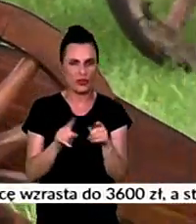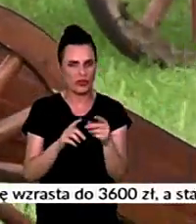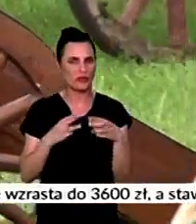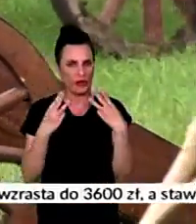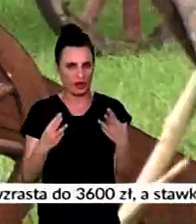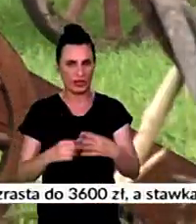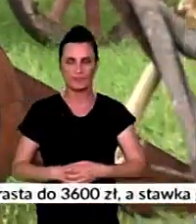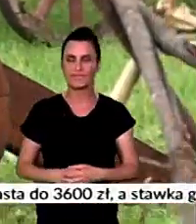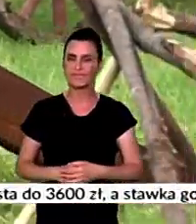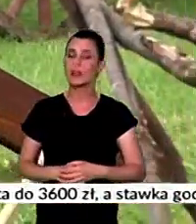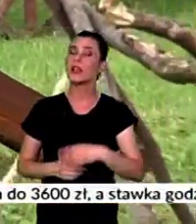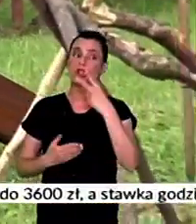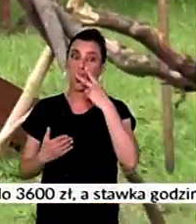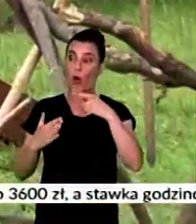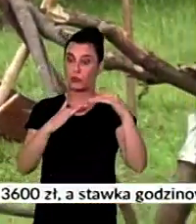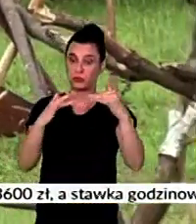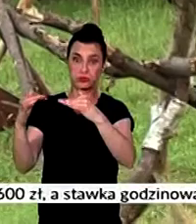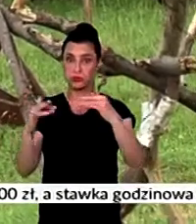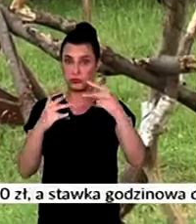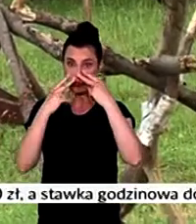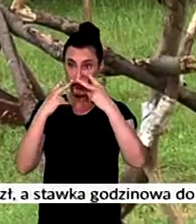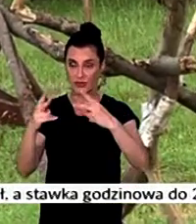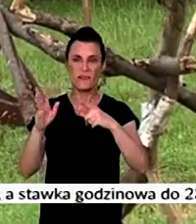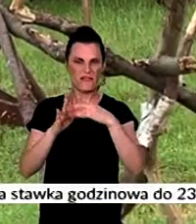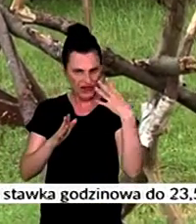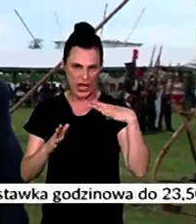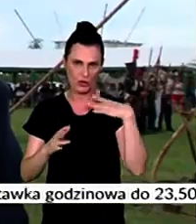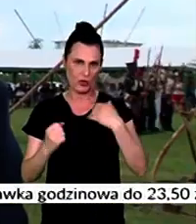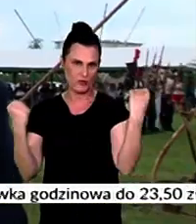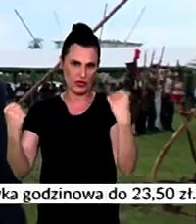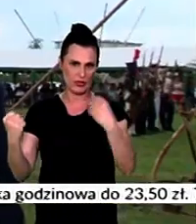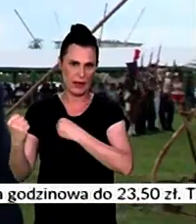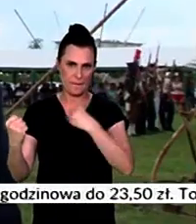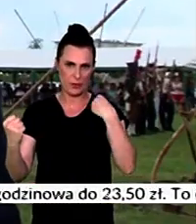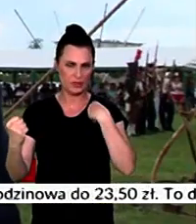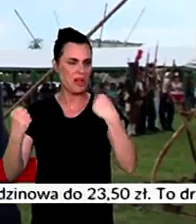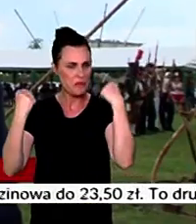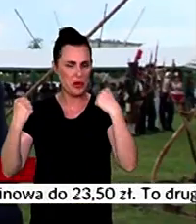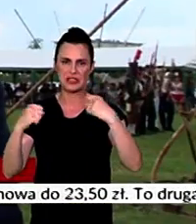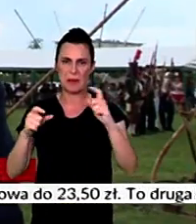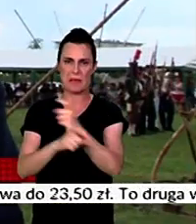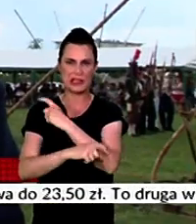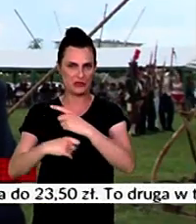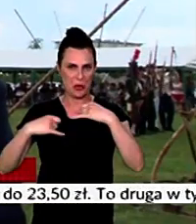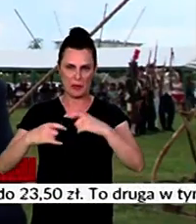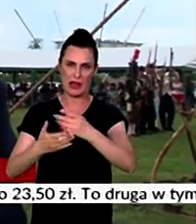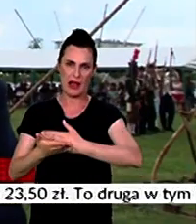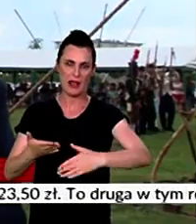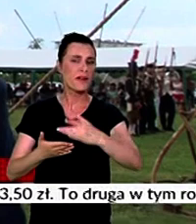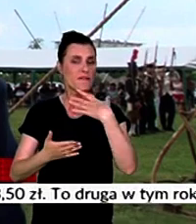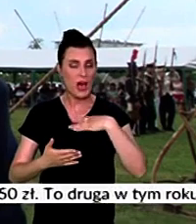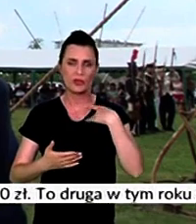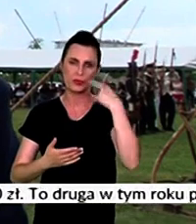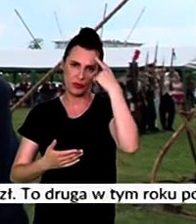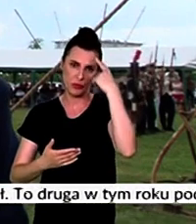Rekonstrukcja pokaże nam, że jednak warto być mocnym krajem, warto być mocnym państwem, warto mieć dobrze przygotowaną